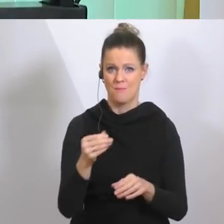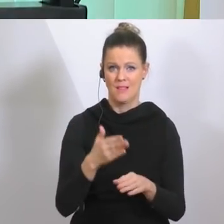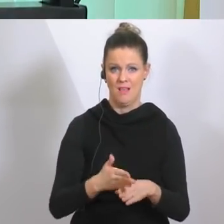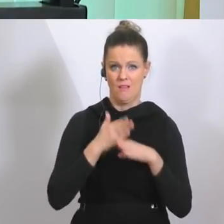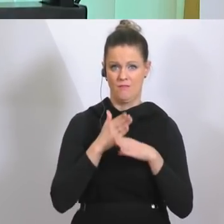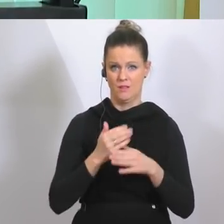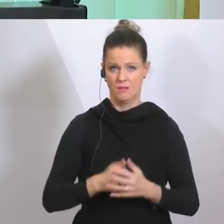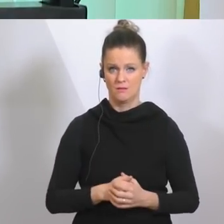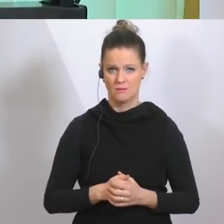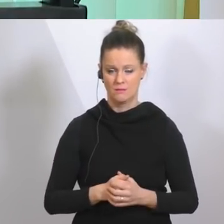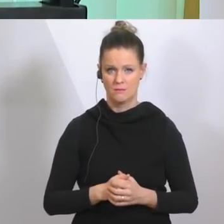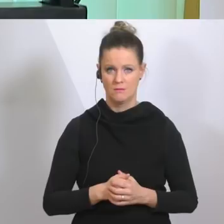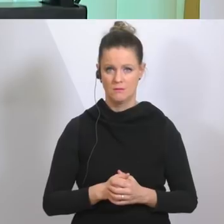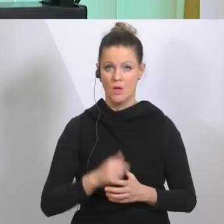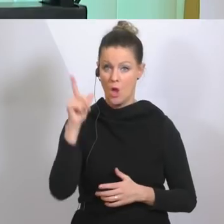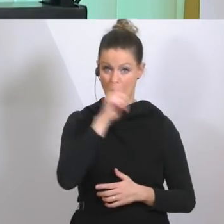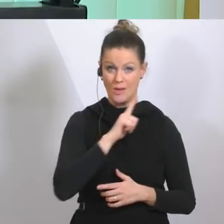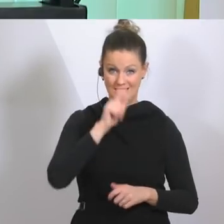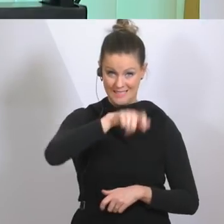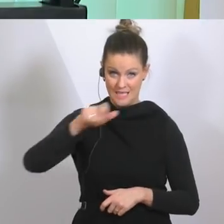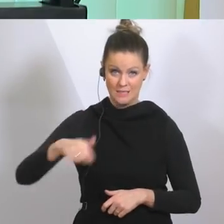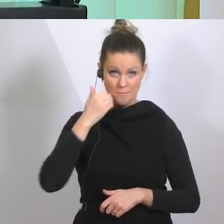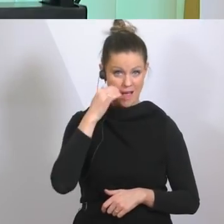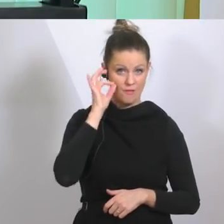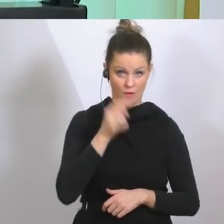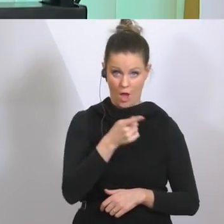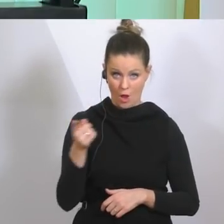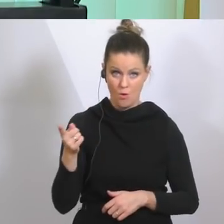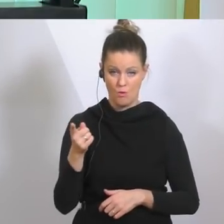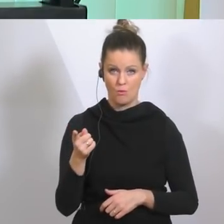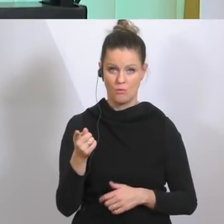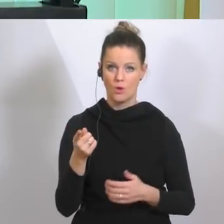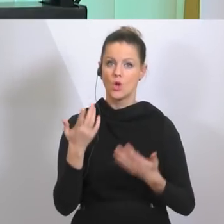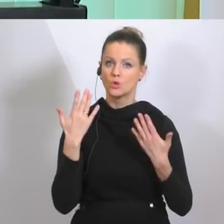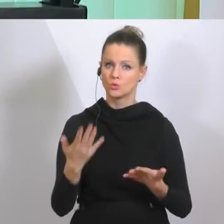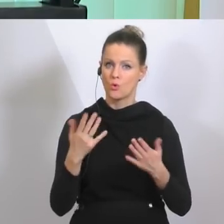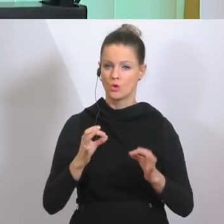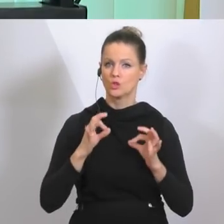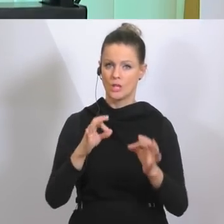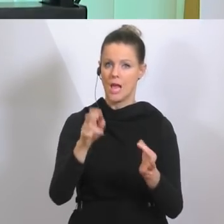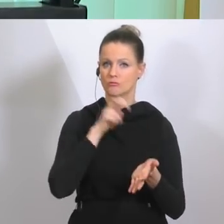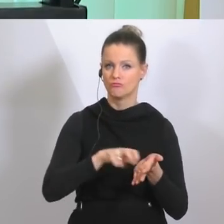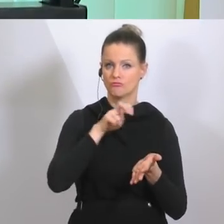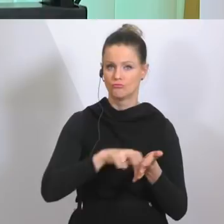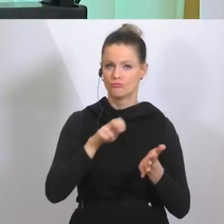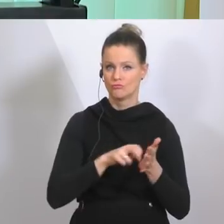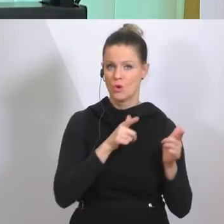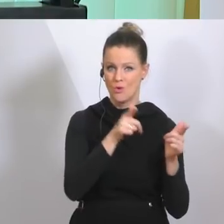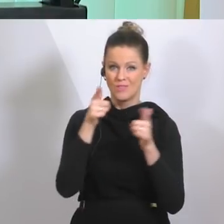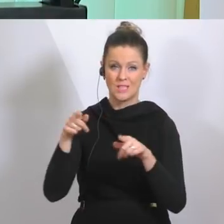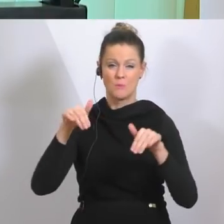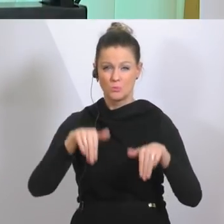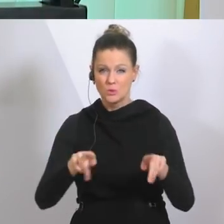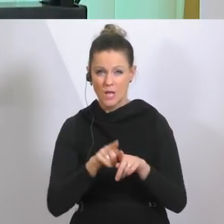leisten kann. Da die Polizistinnen und Polizisten aber nicht nur dazu auf unseren Straßen unterwegs sind, sondern nach wie vor für Sicherheit sorgen